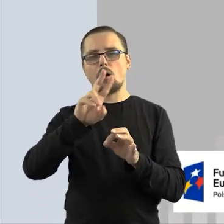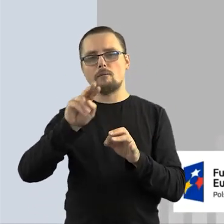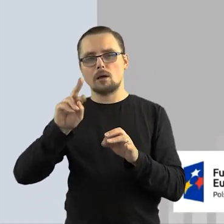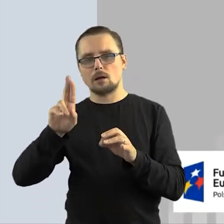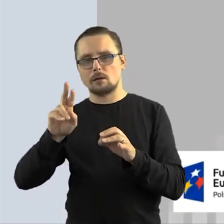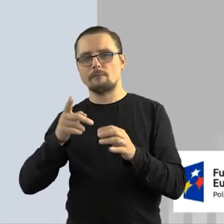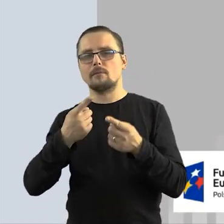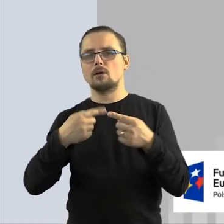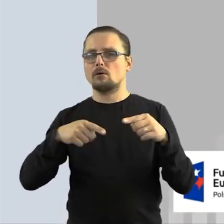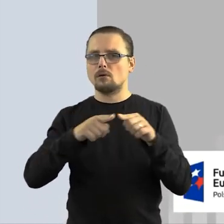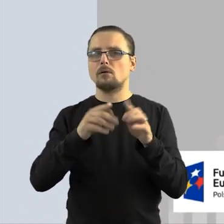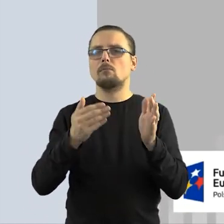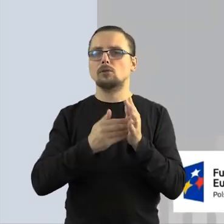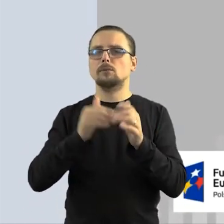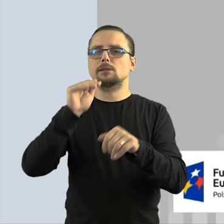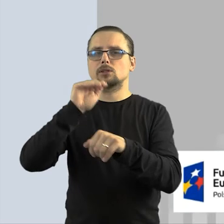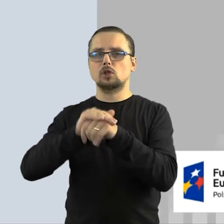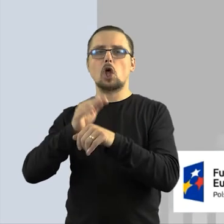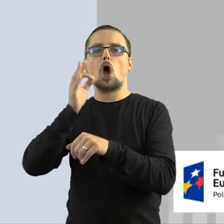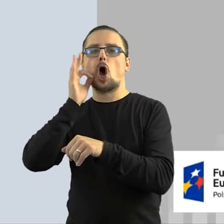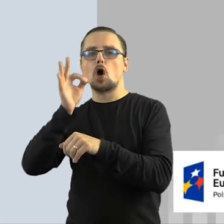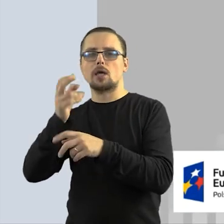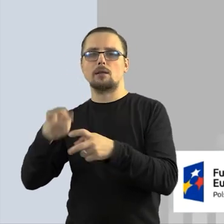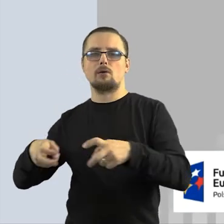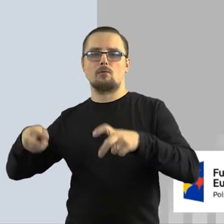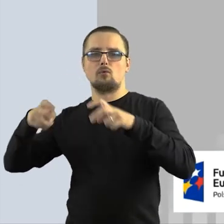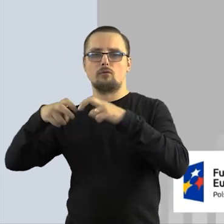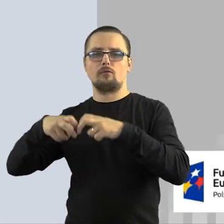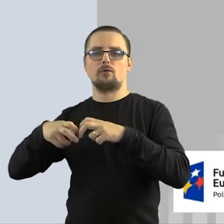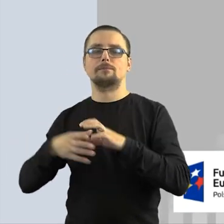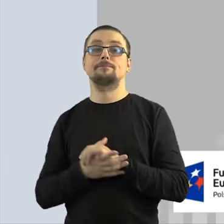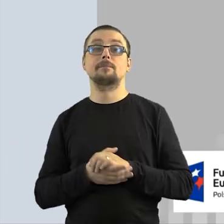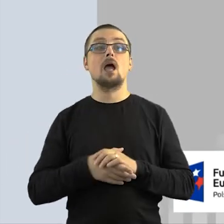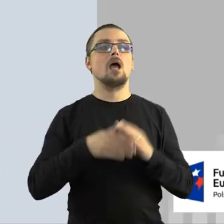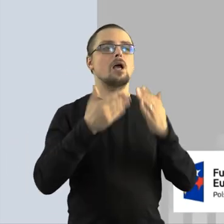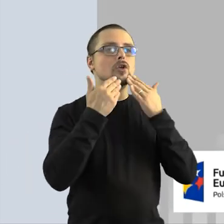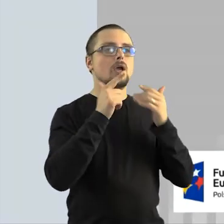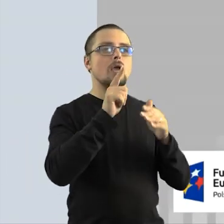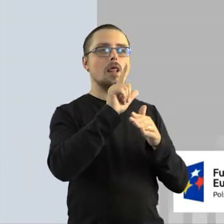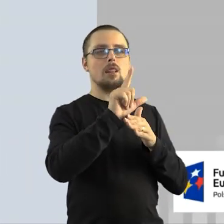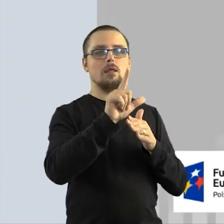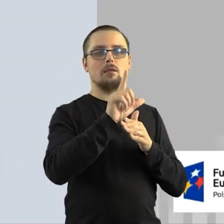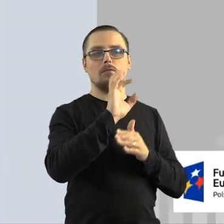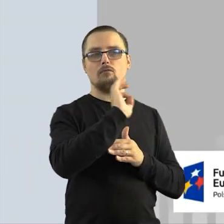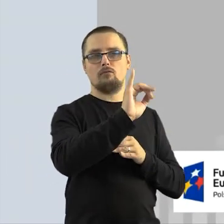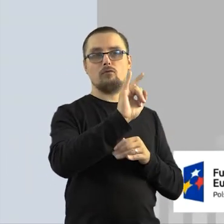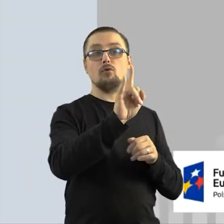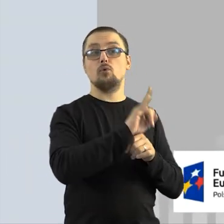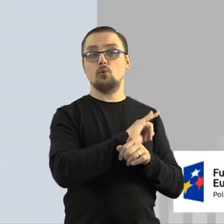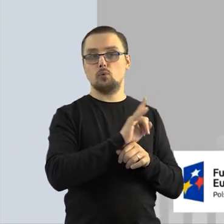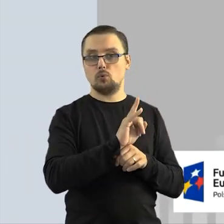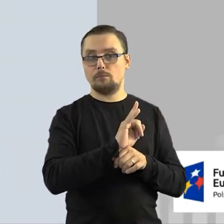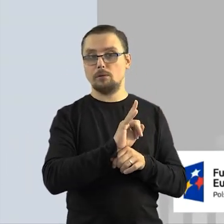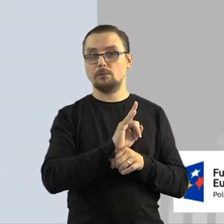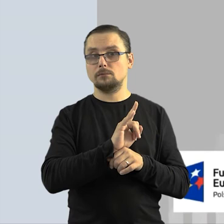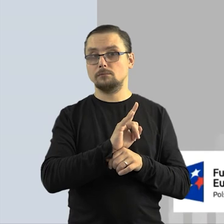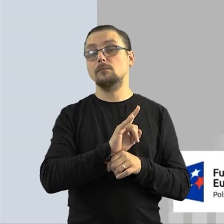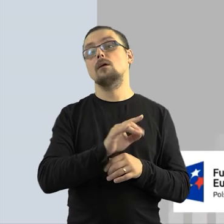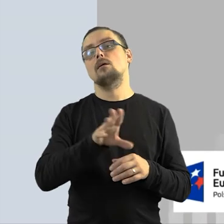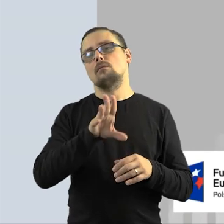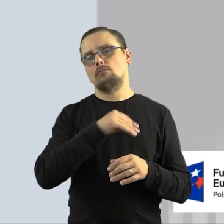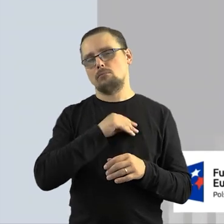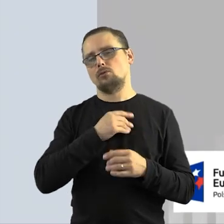tak naprawdę do wykonywania coveru potrzebna by była zgoda twórcy utworu oryginalnego, no a tutaj ze względu na pewne